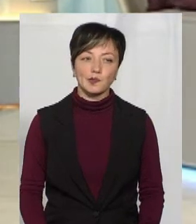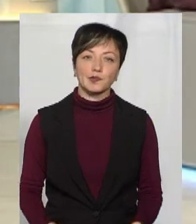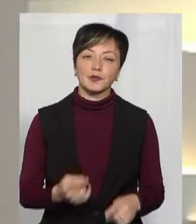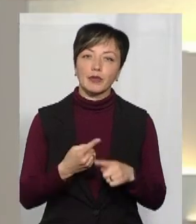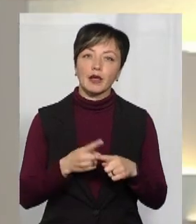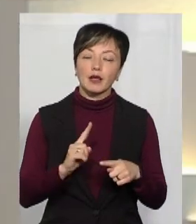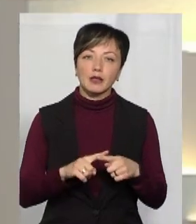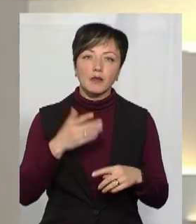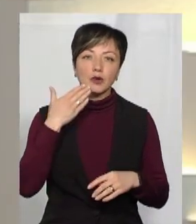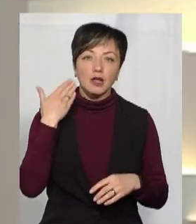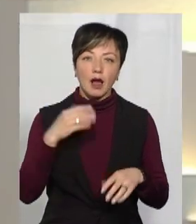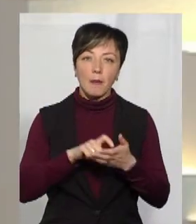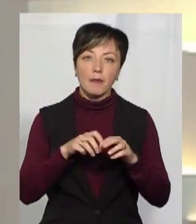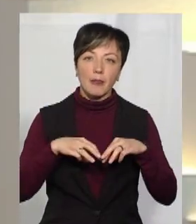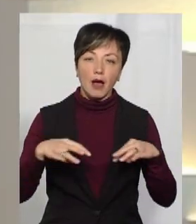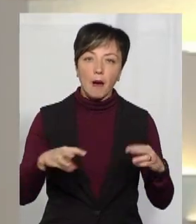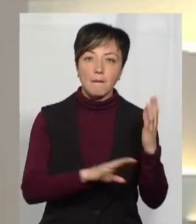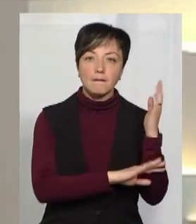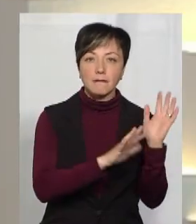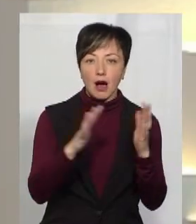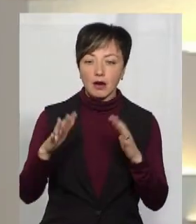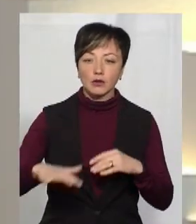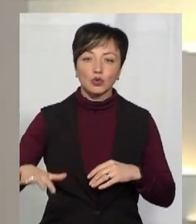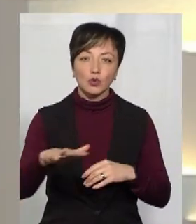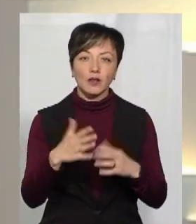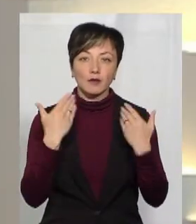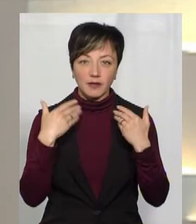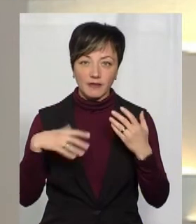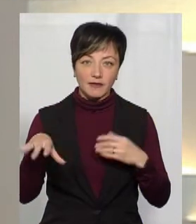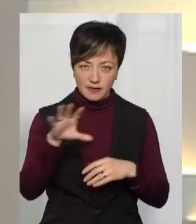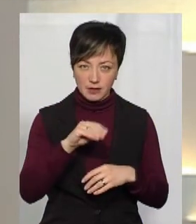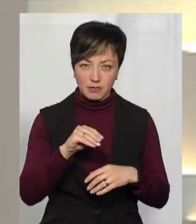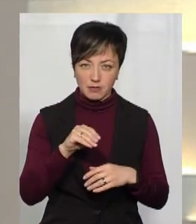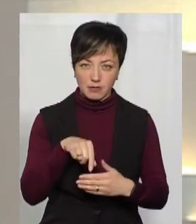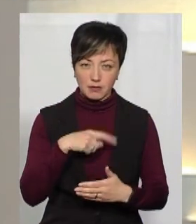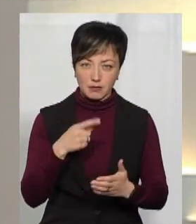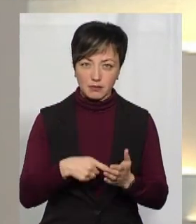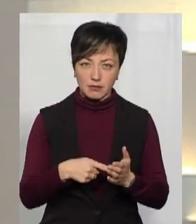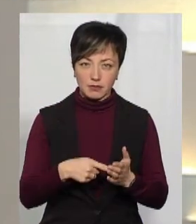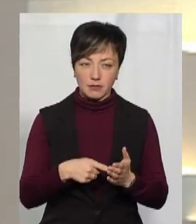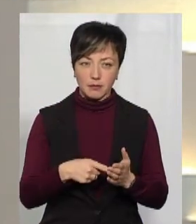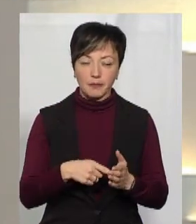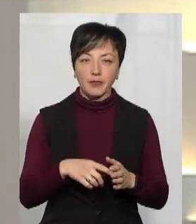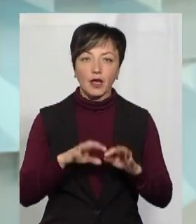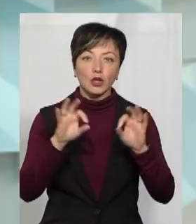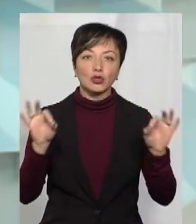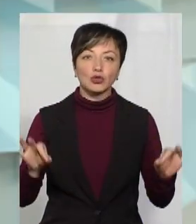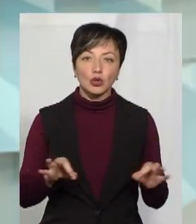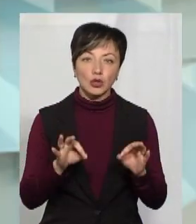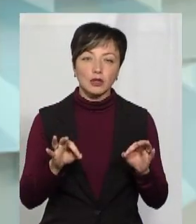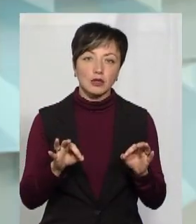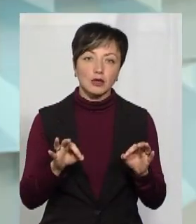з 11 травня будуть доступні парки, сквери, зони відпочинку. Чи усі й усім? Ну, жодних обмежень,